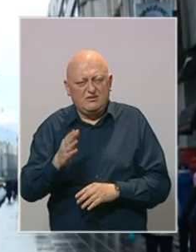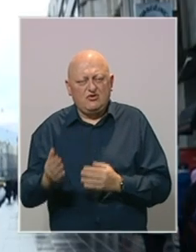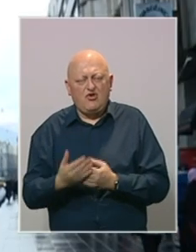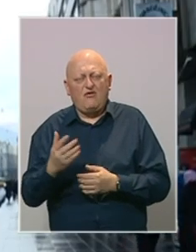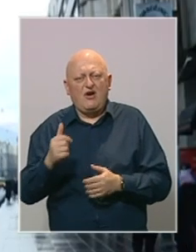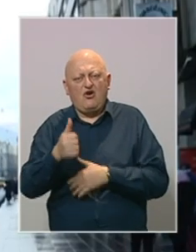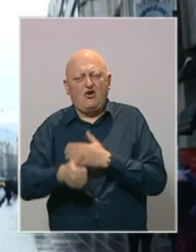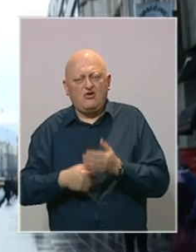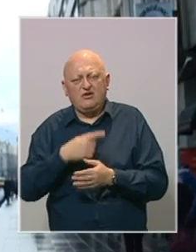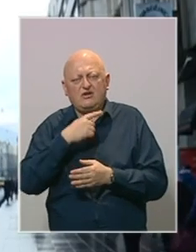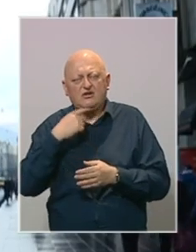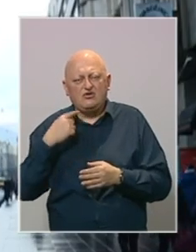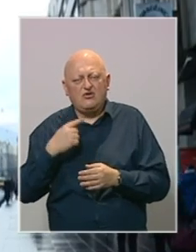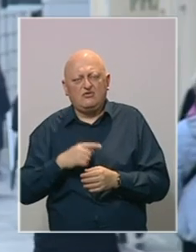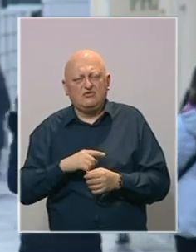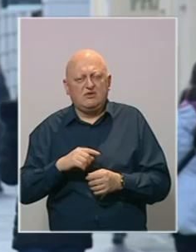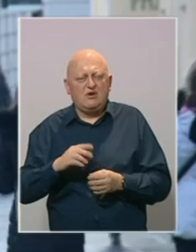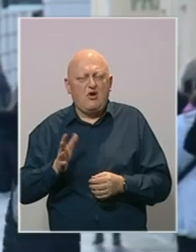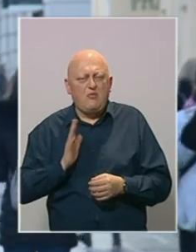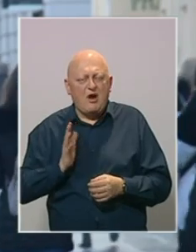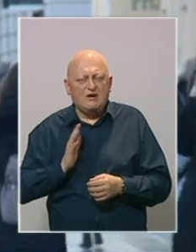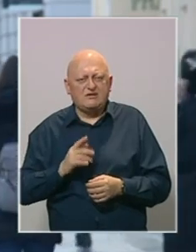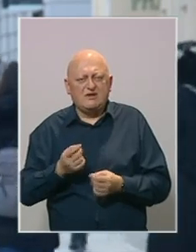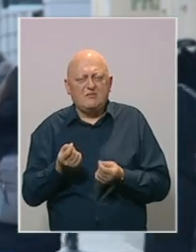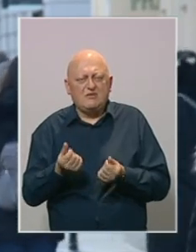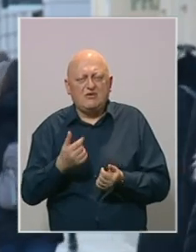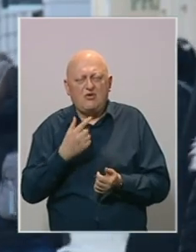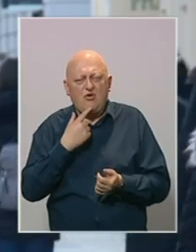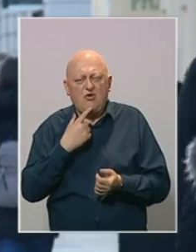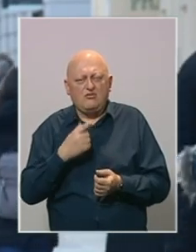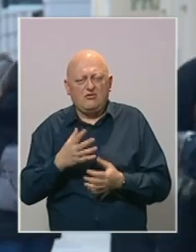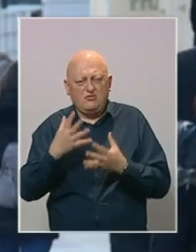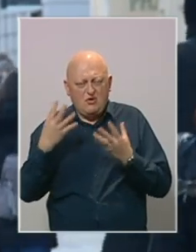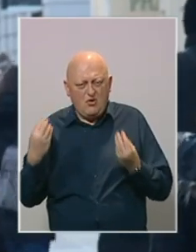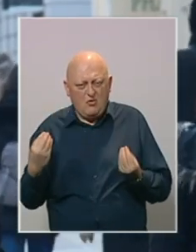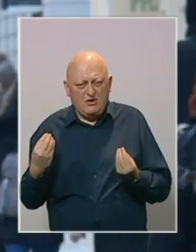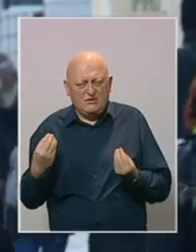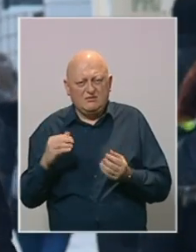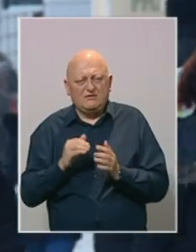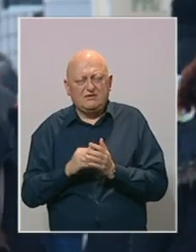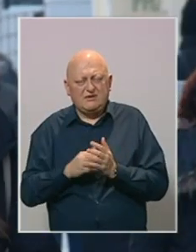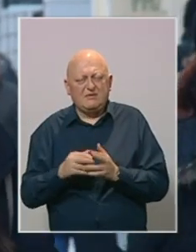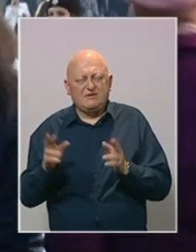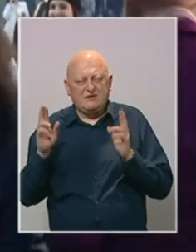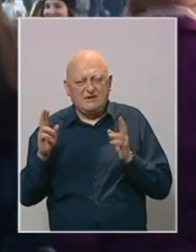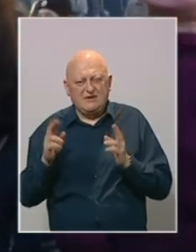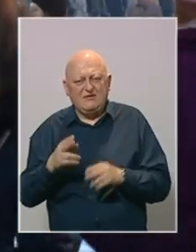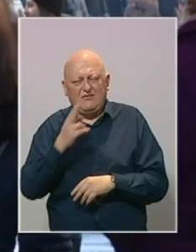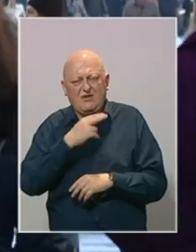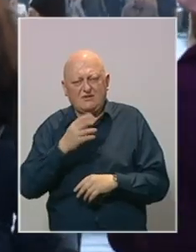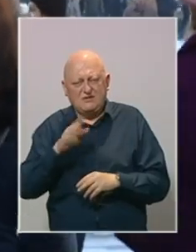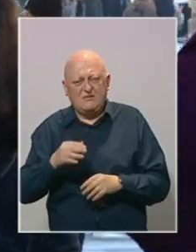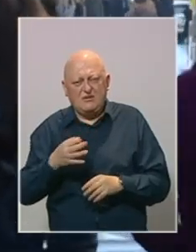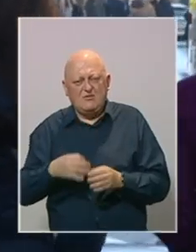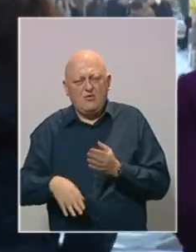godina donosi dosta potencijalnih opasnosti, ali i prilika u kontekstu oporavka. Zato se treba nadati da će vlast imati volje